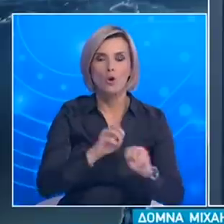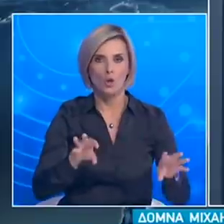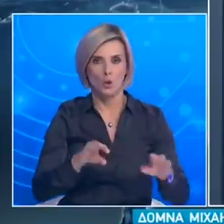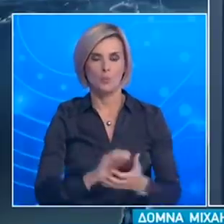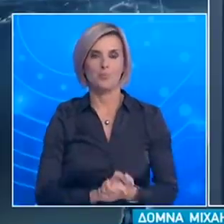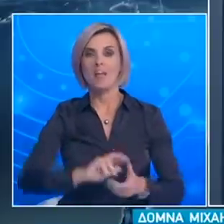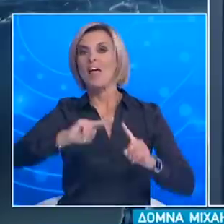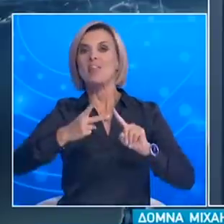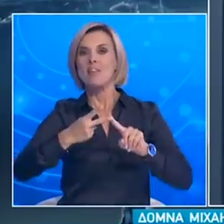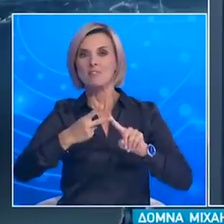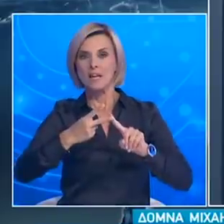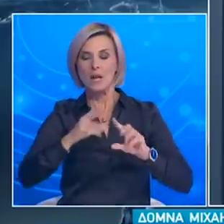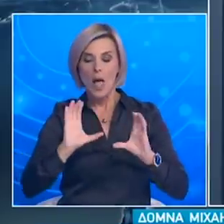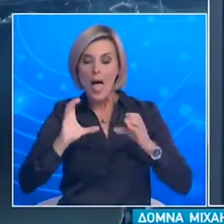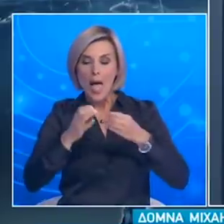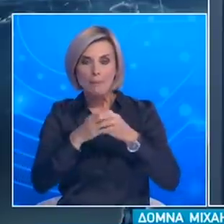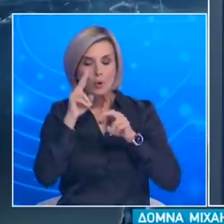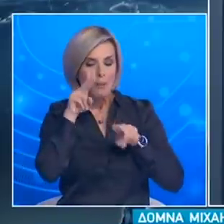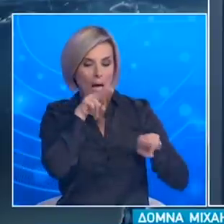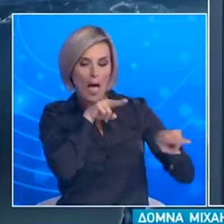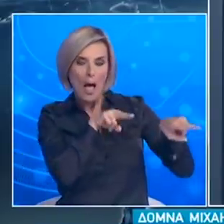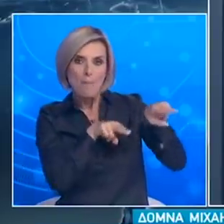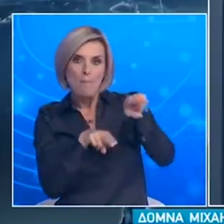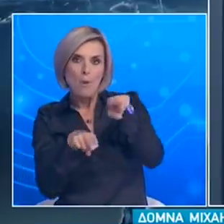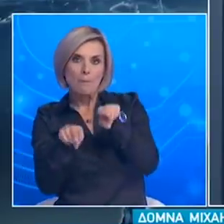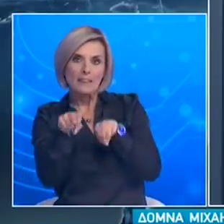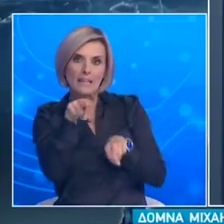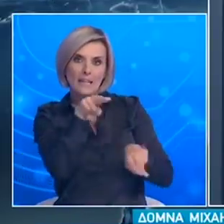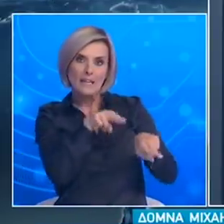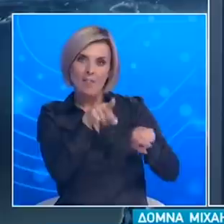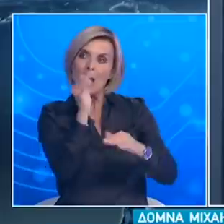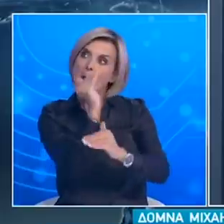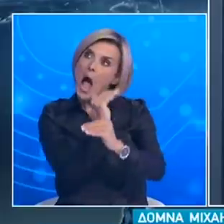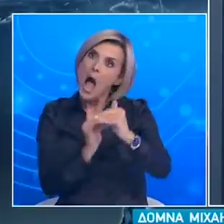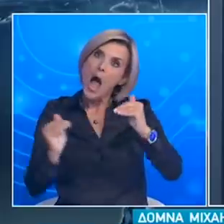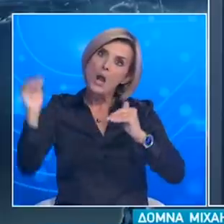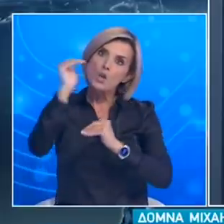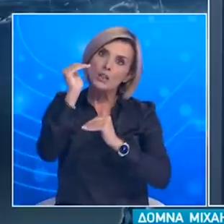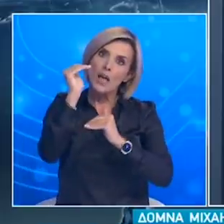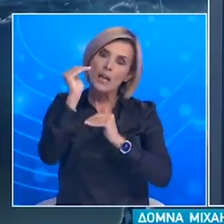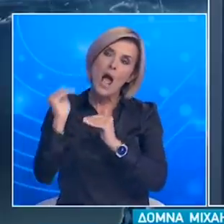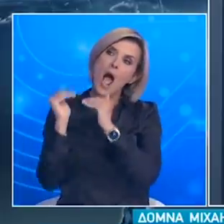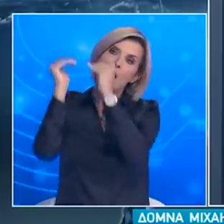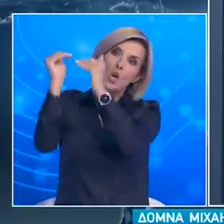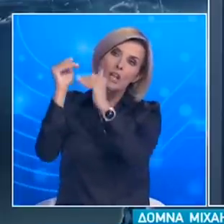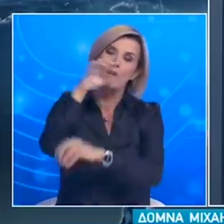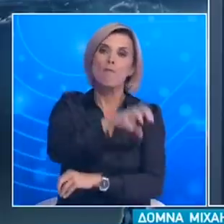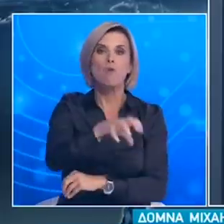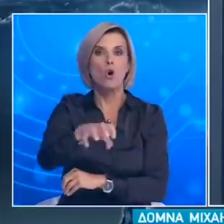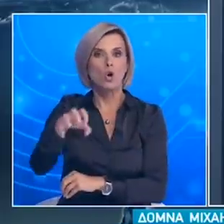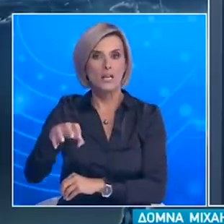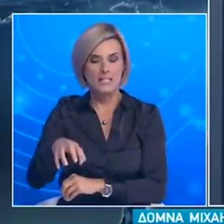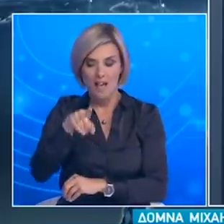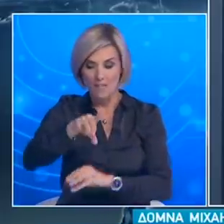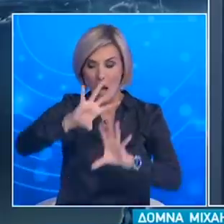Επιτροπή Εποκτείας όπου μετέχουν οι εκπρόσωποι των Ανωτέρω Φορέων η Επιτροπή αυτή συγκεντρώνει τις πληροφορίες από όλες τις δομές της